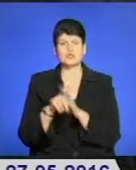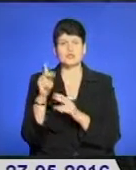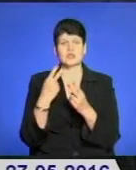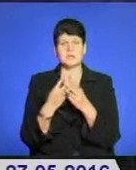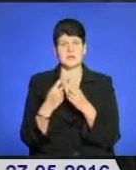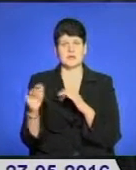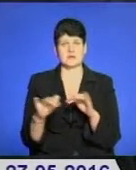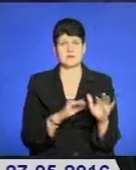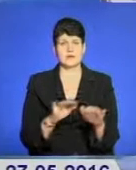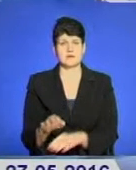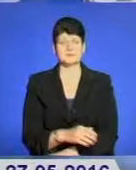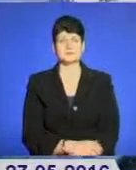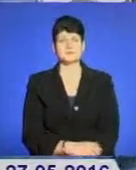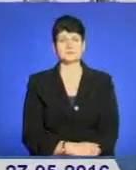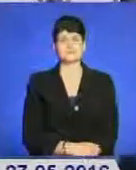провадження.